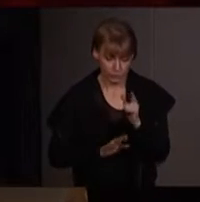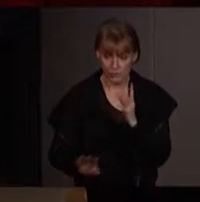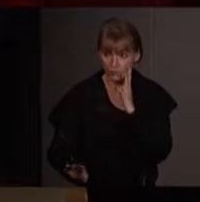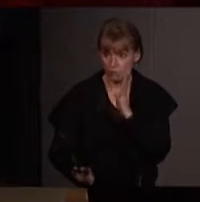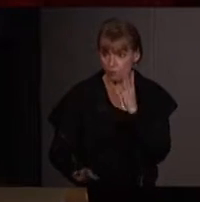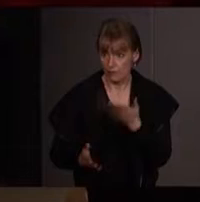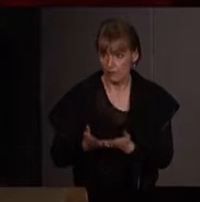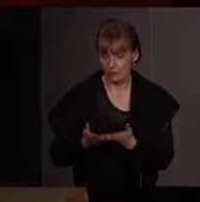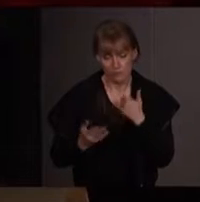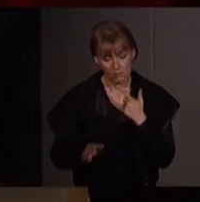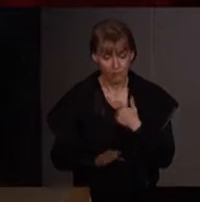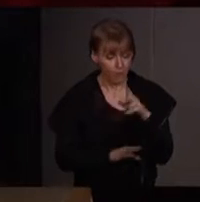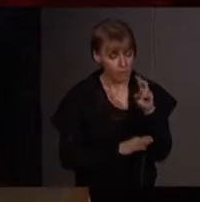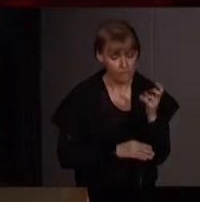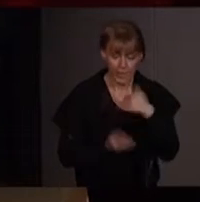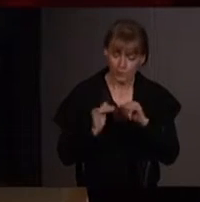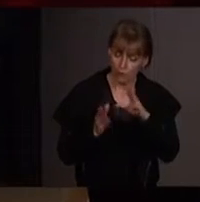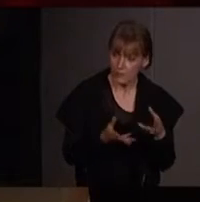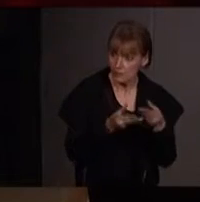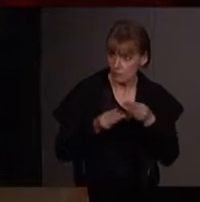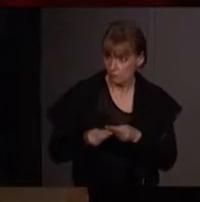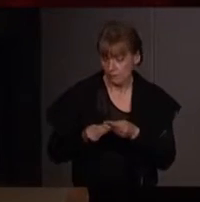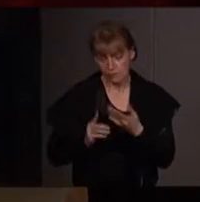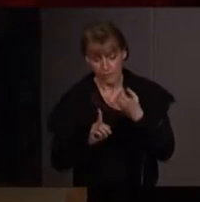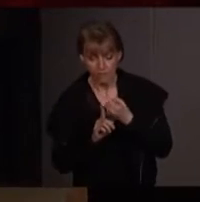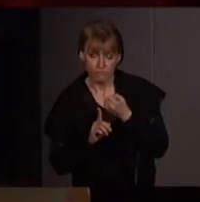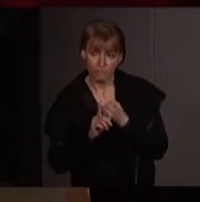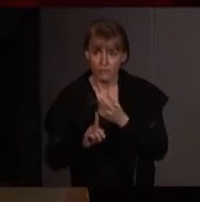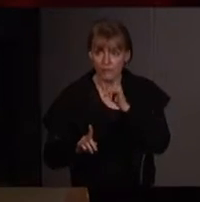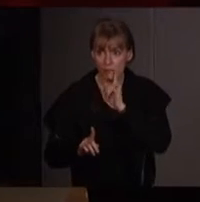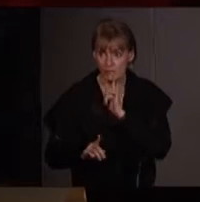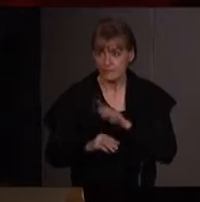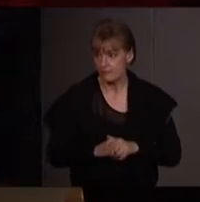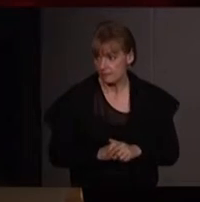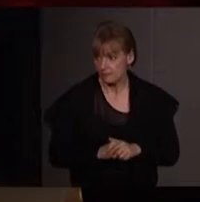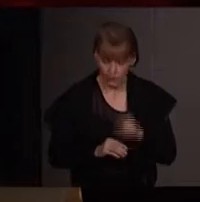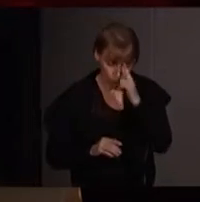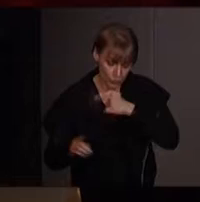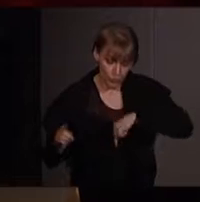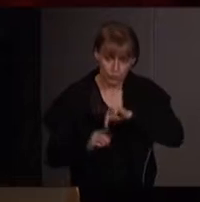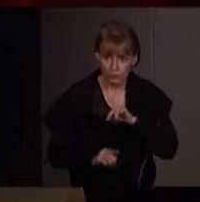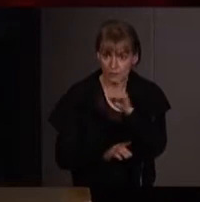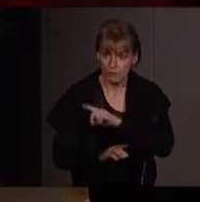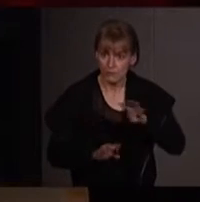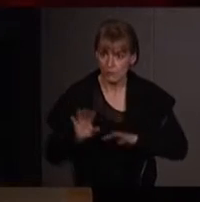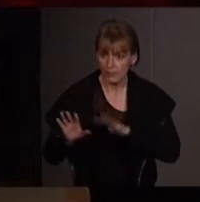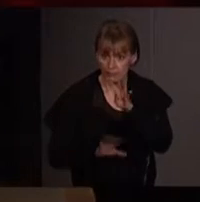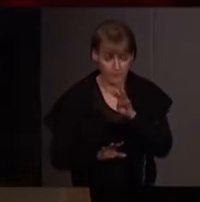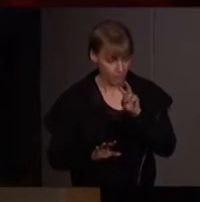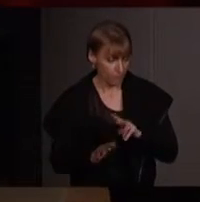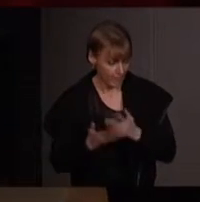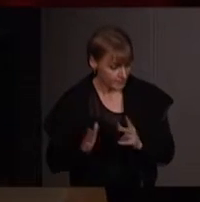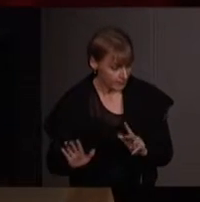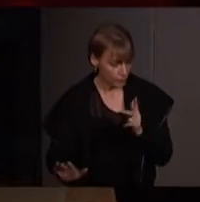qui est ramené l'écologie à la maison, féminisme et écologie. Pour nous, dans le Val-de-Marne, c'est la troisième d'un cycle